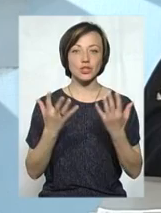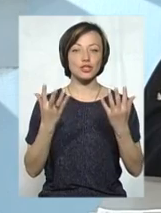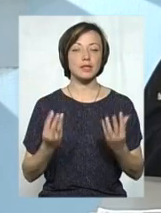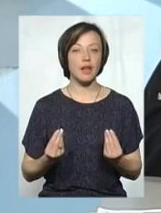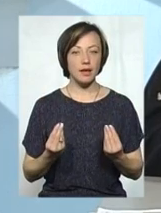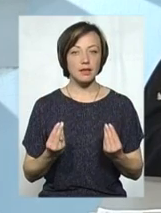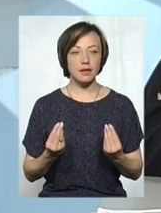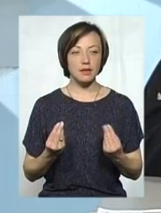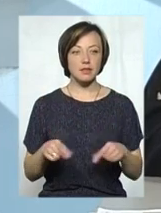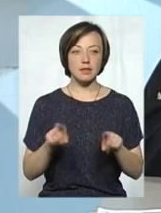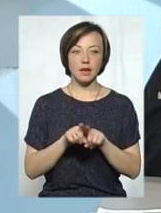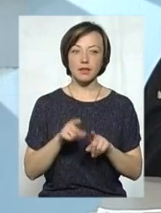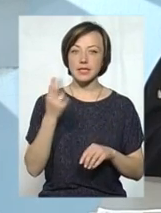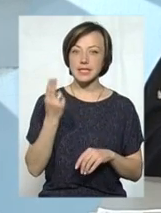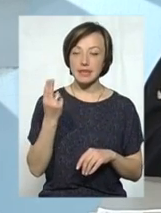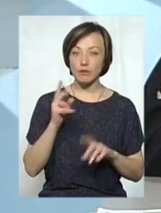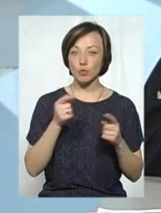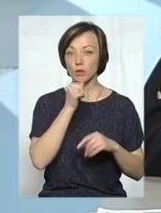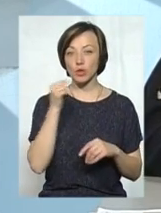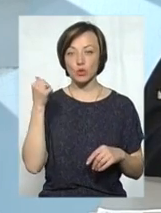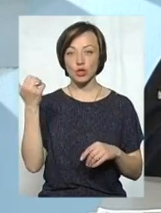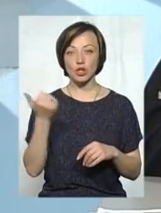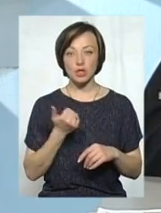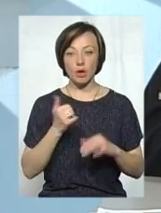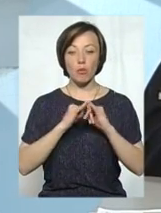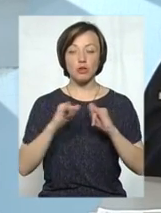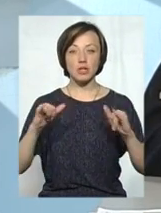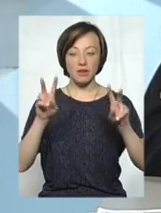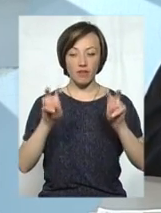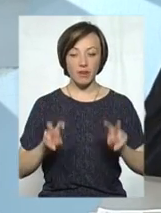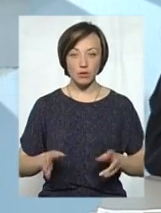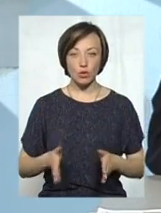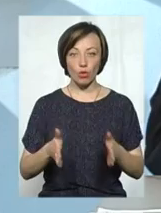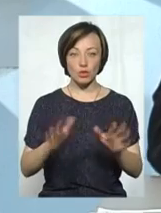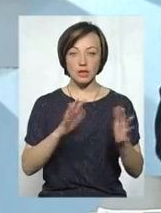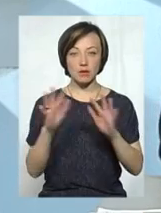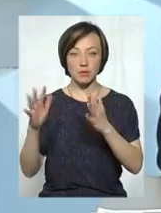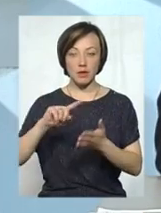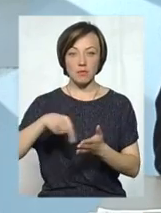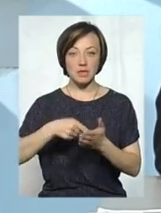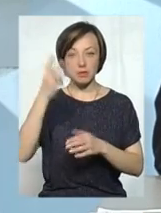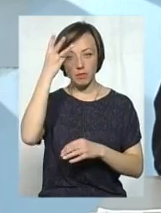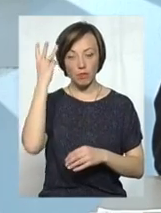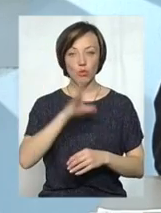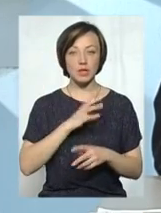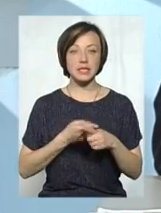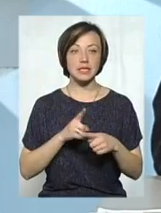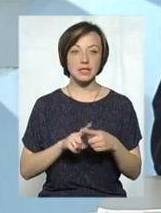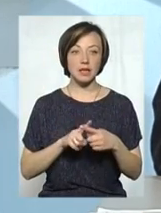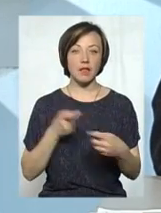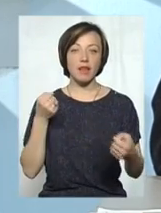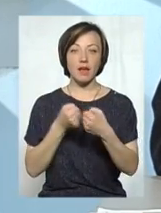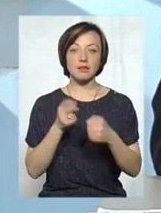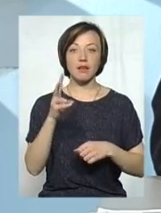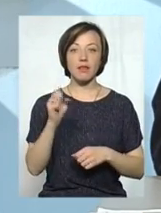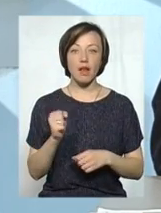за такі цифри, бо тому що на минулому тижні поширеними видами дорожньо-транспортних приход в місті Хмельницькому були це наїзд на